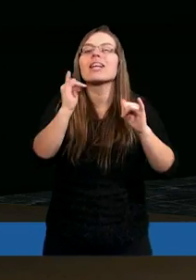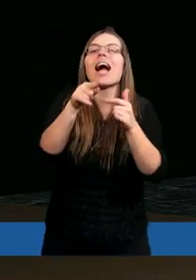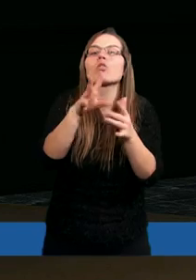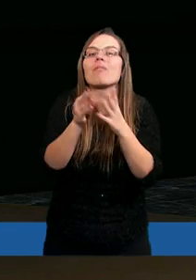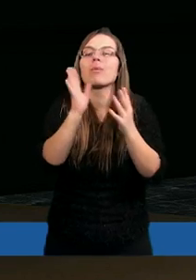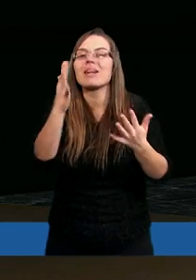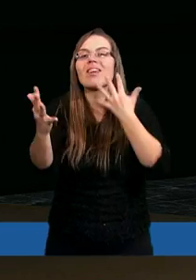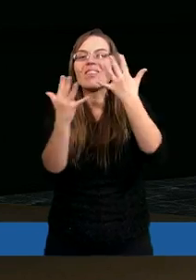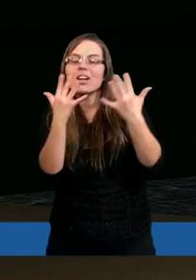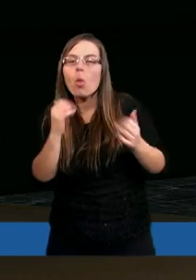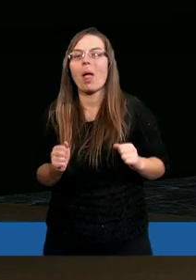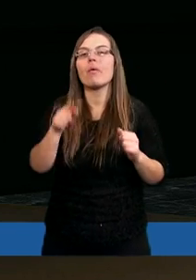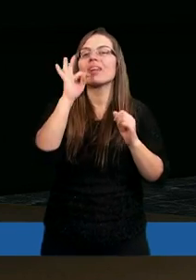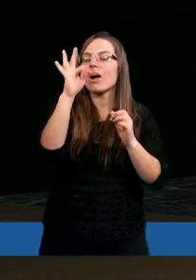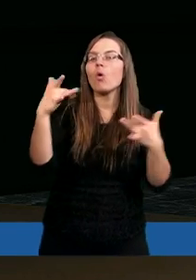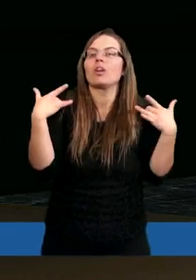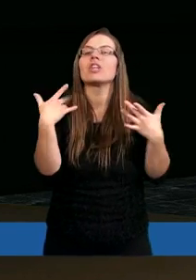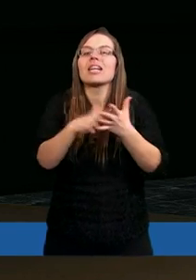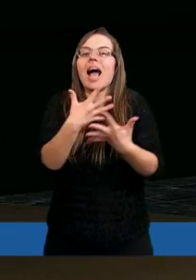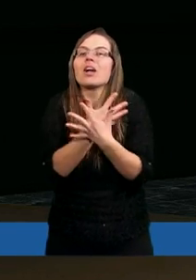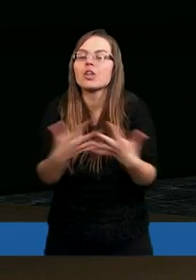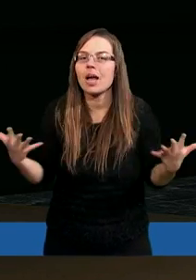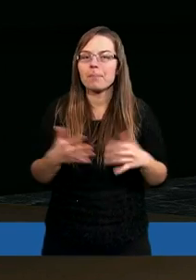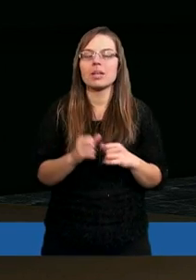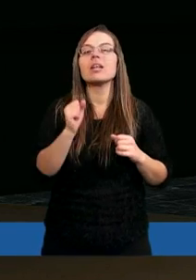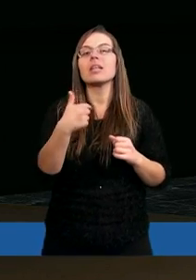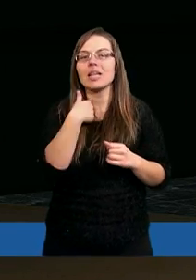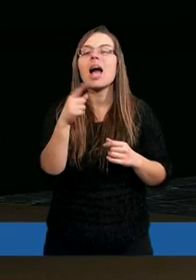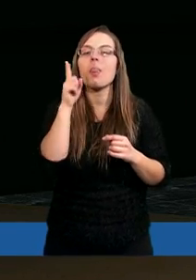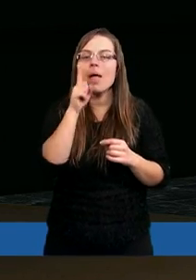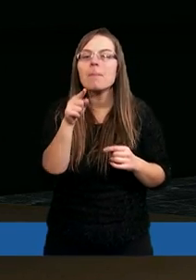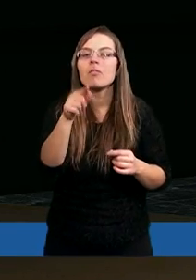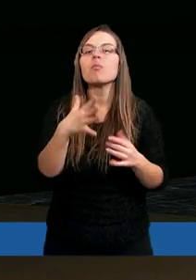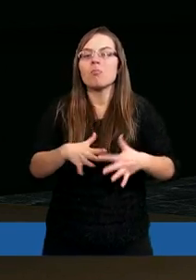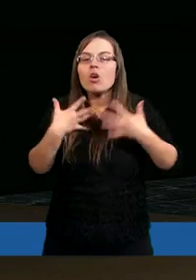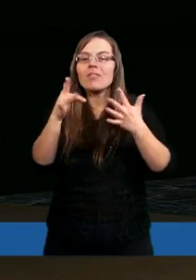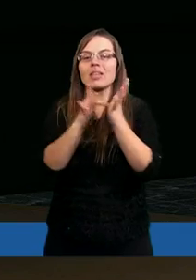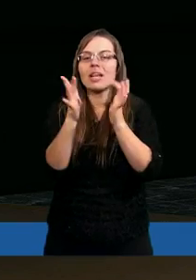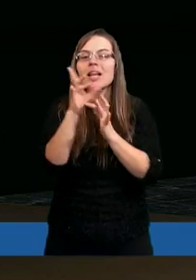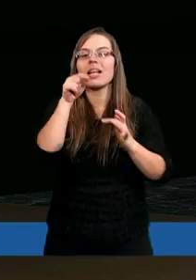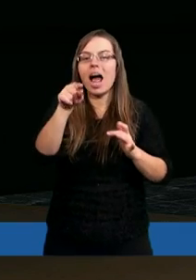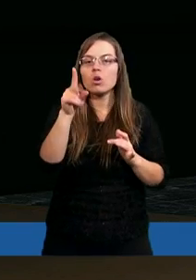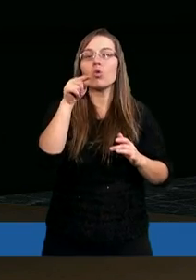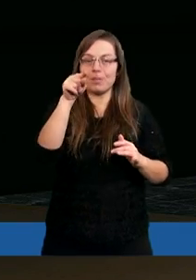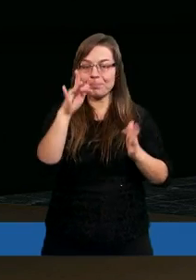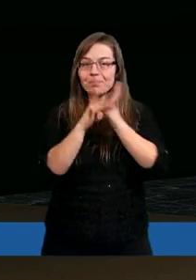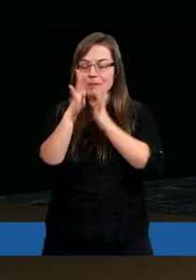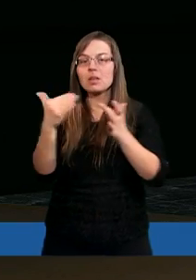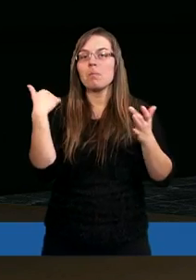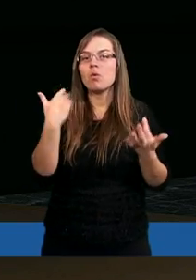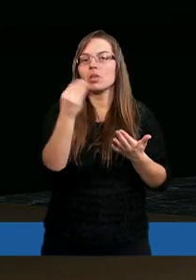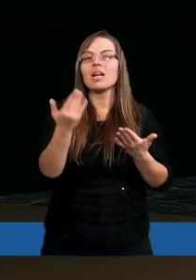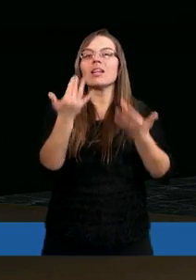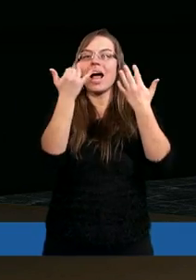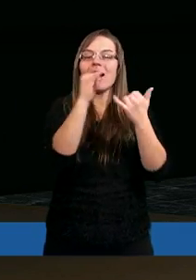być koniec. Jego tutaj życia na ziemi. Więc ja naprawdę podziwiam Pana Jezusa za to, że On był w stanie